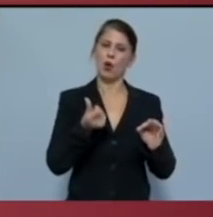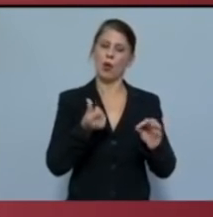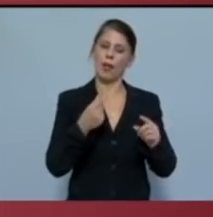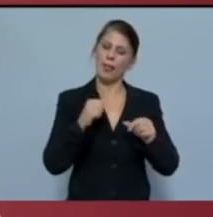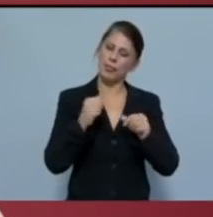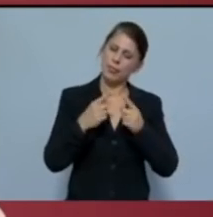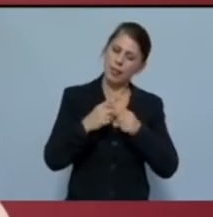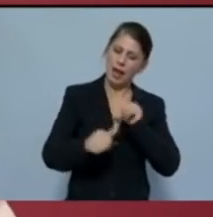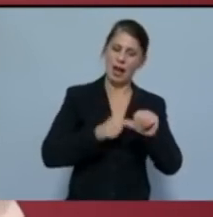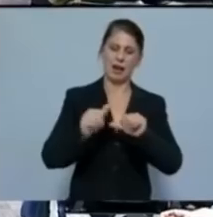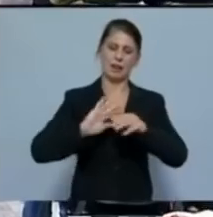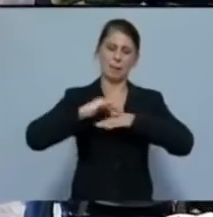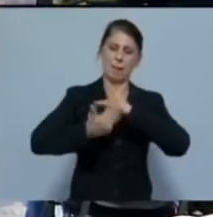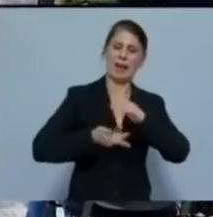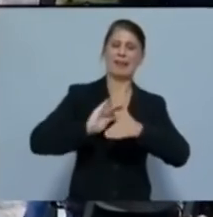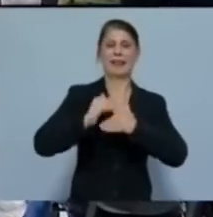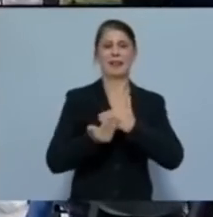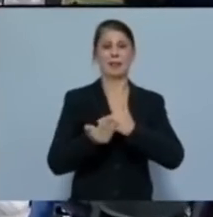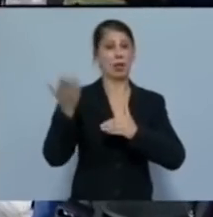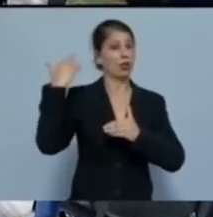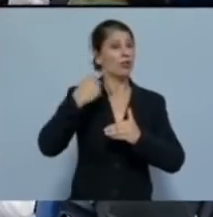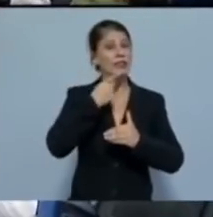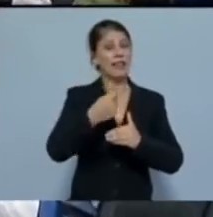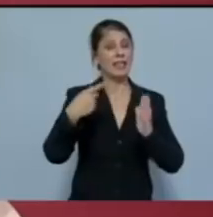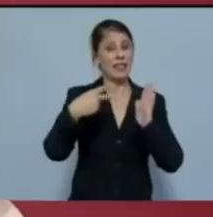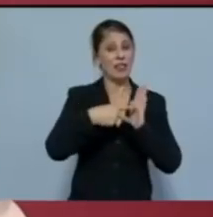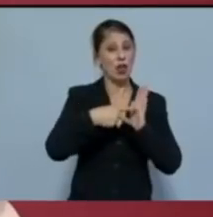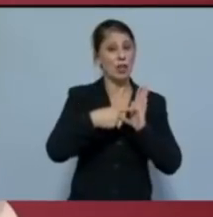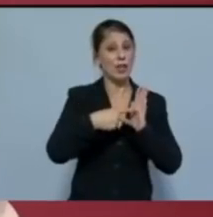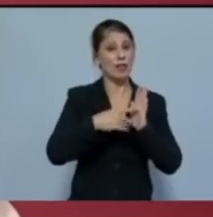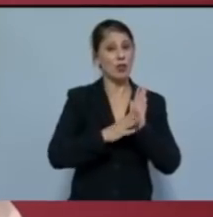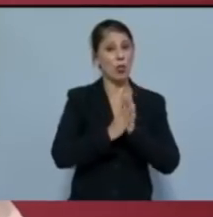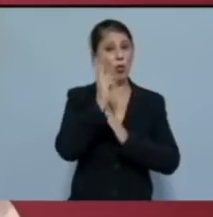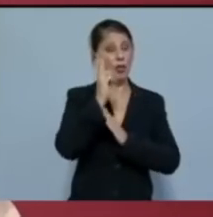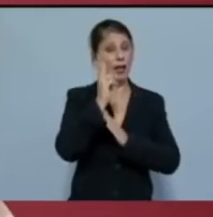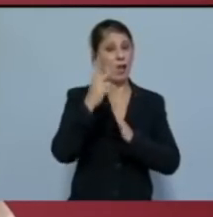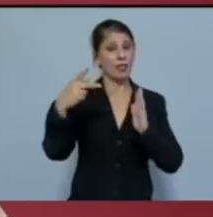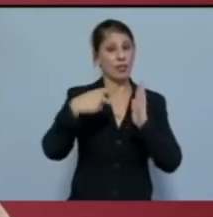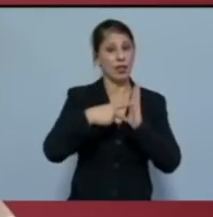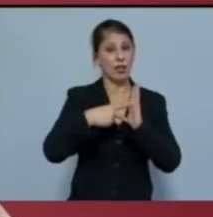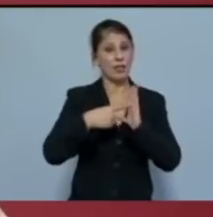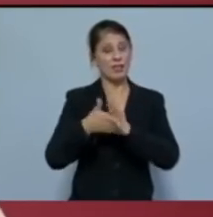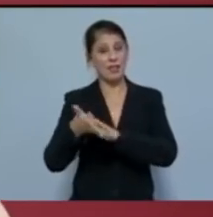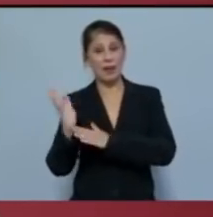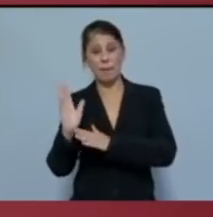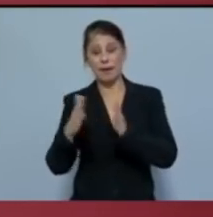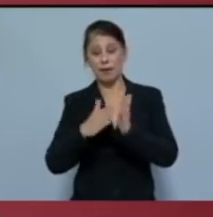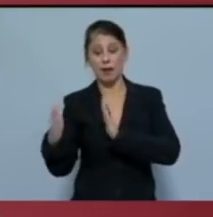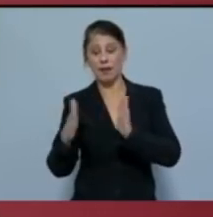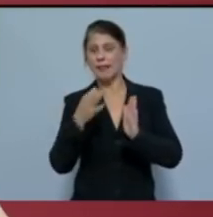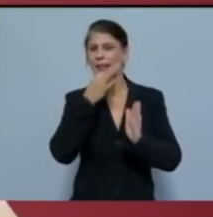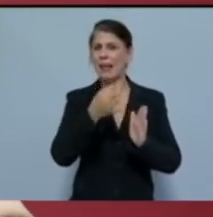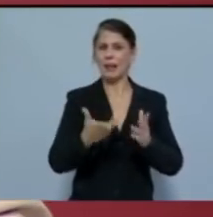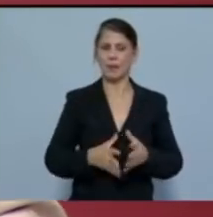Τι έλεγε τότε την περίοδο 2012-2015 ότι